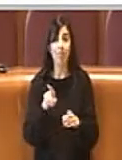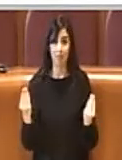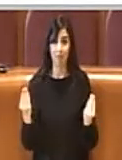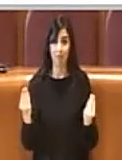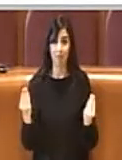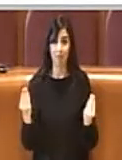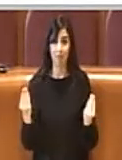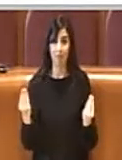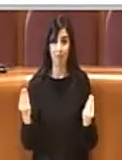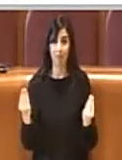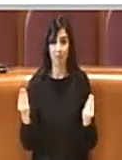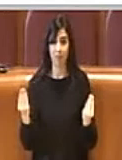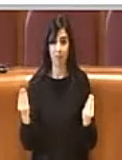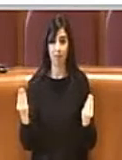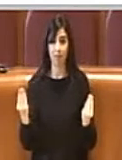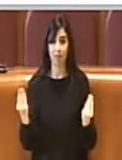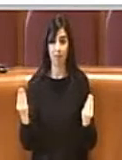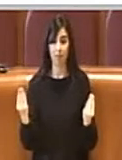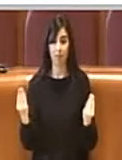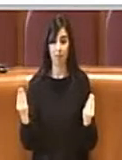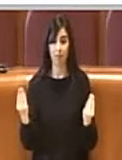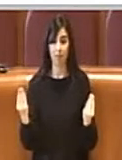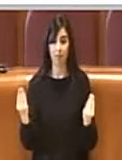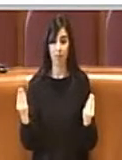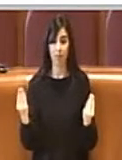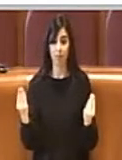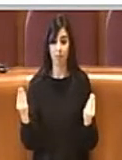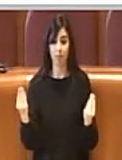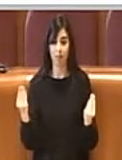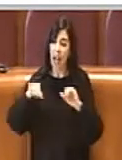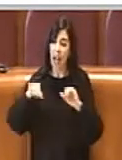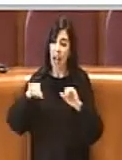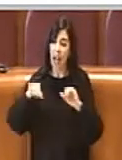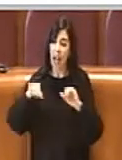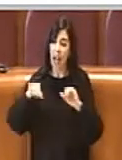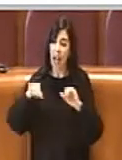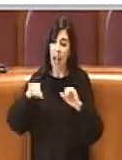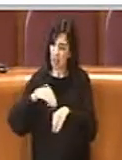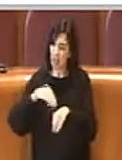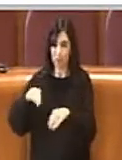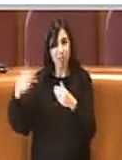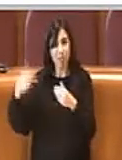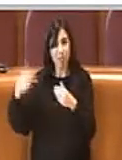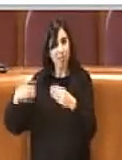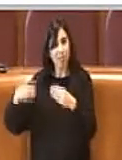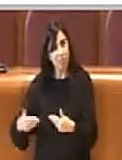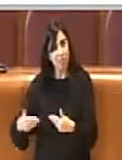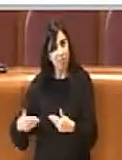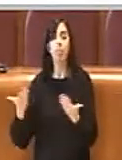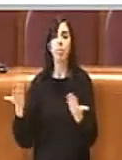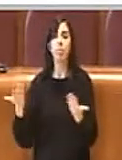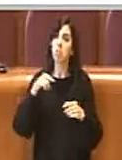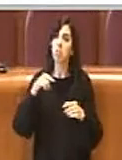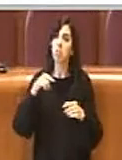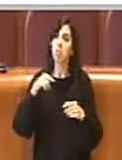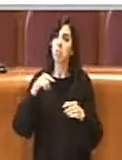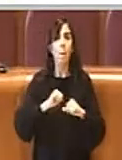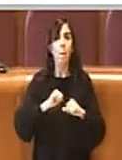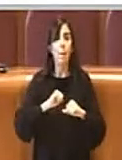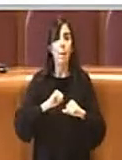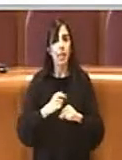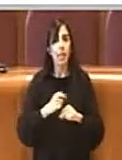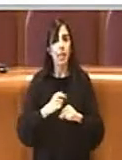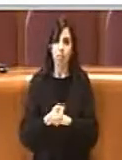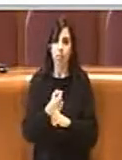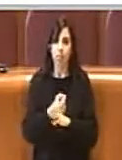questa eh diciamo eh ulteriore attività che deve essere fatta a mano mano che questa amministrazione sta mettendo sempre